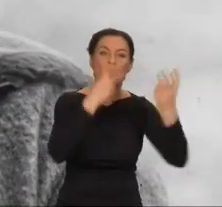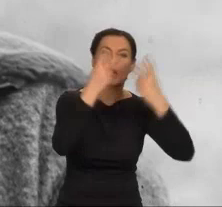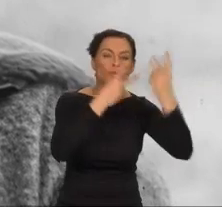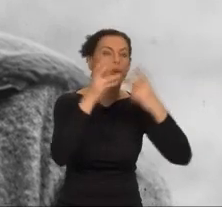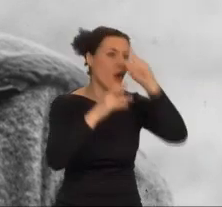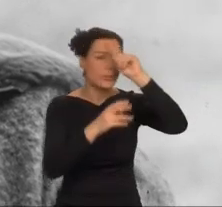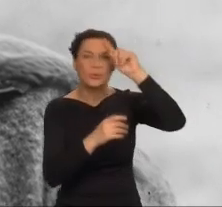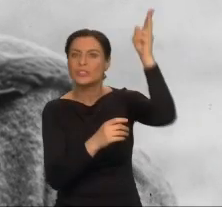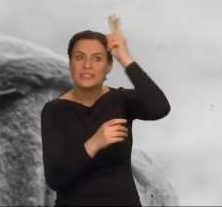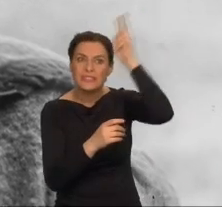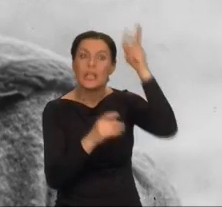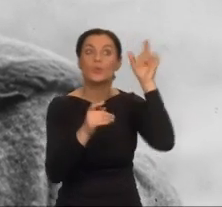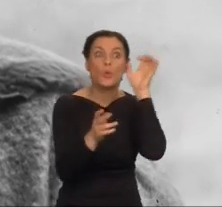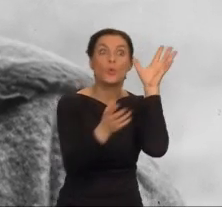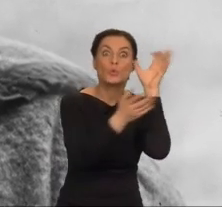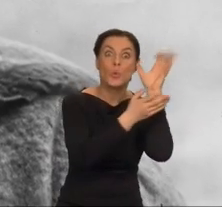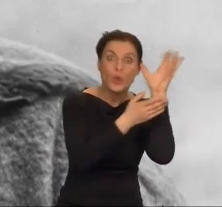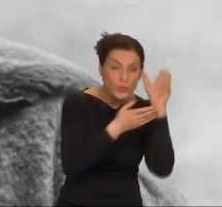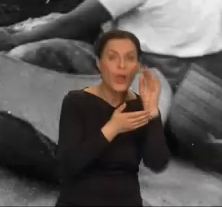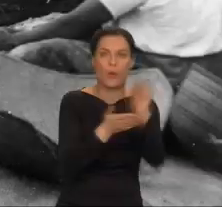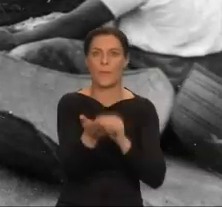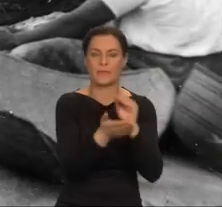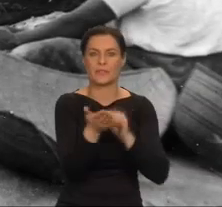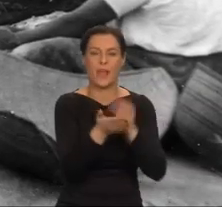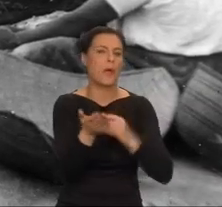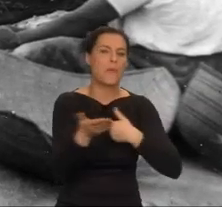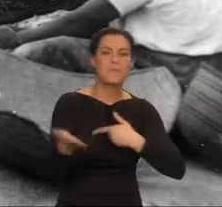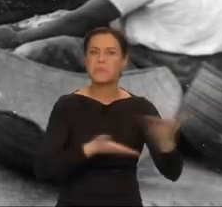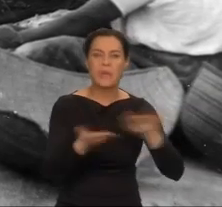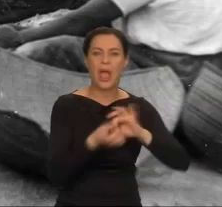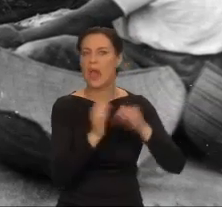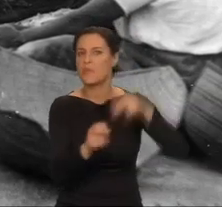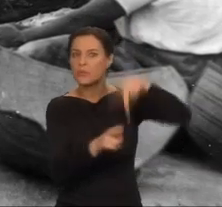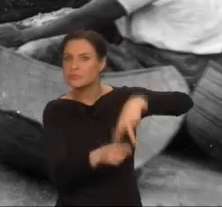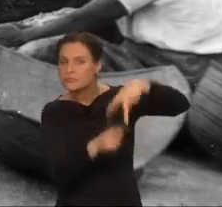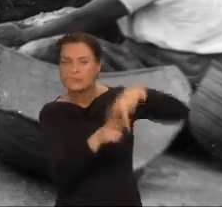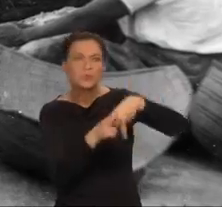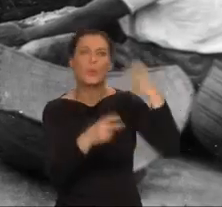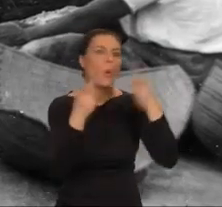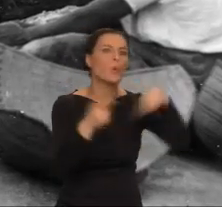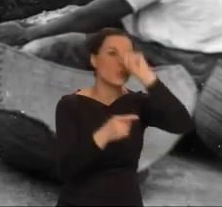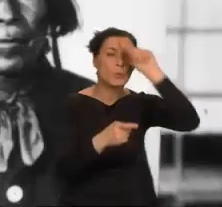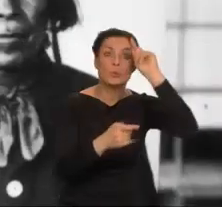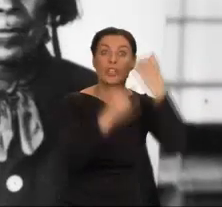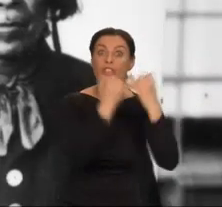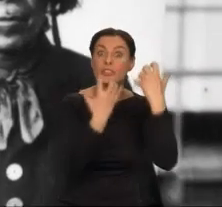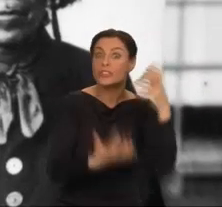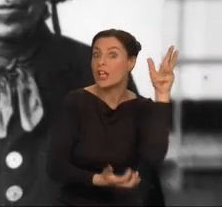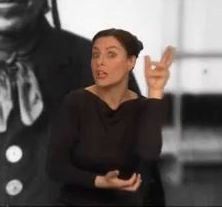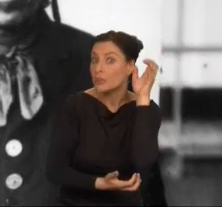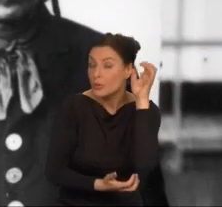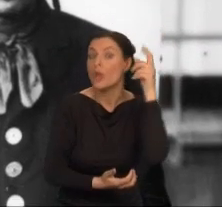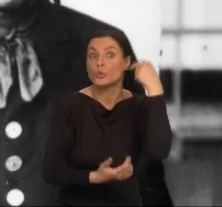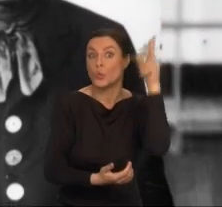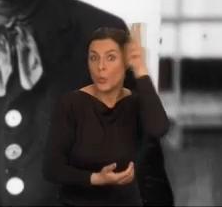Próbował ocalić z ich kultury to, czego jeszcze nie zniszczył biały człowiek. Słuchał, jeśli chcieli mówić